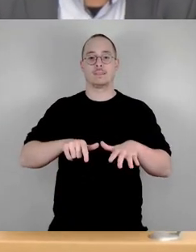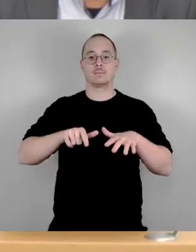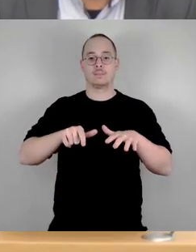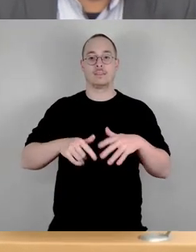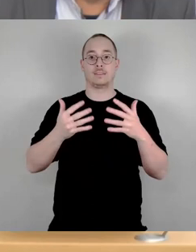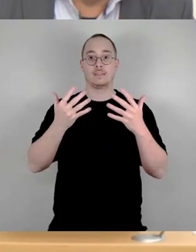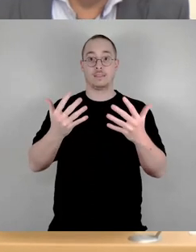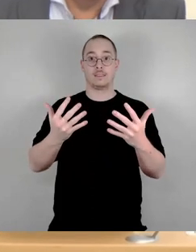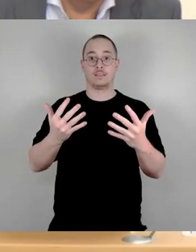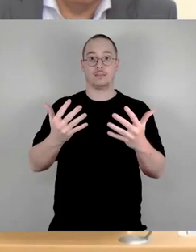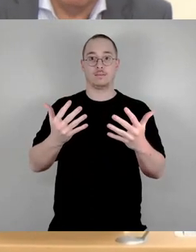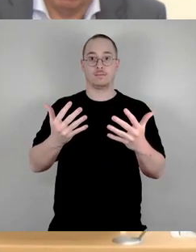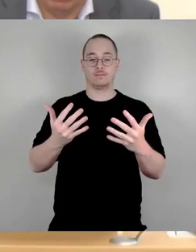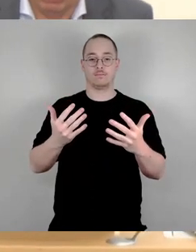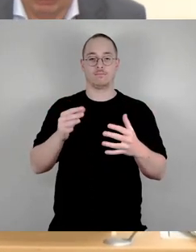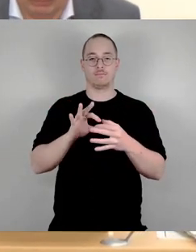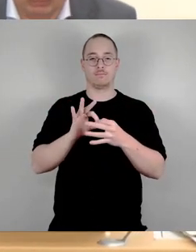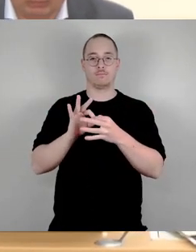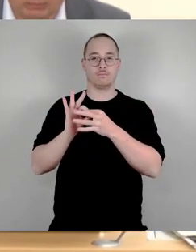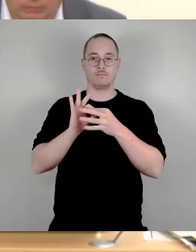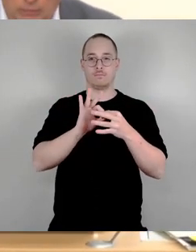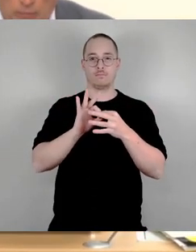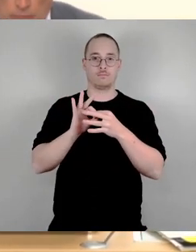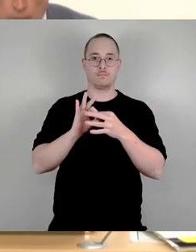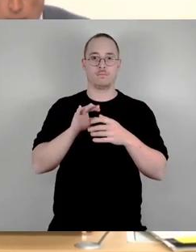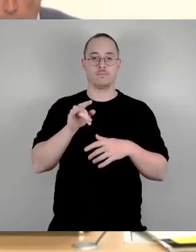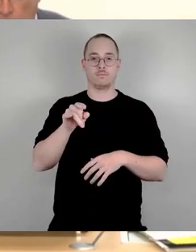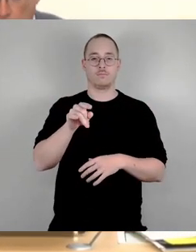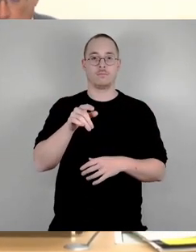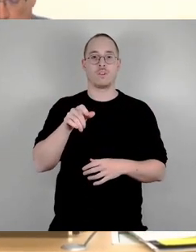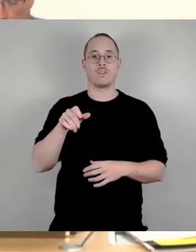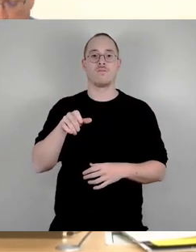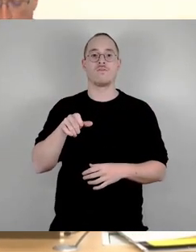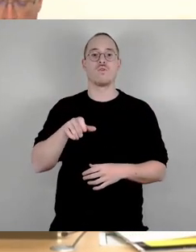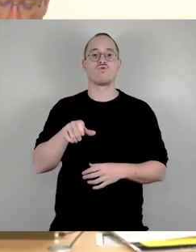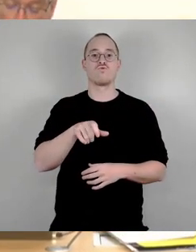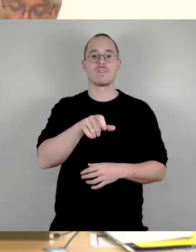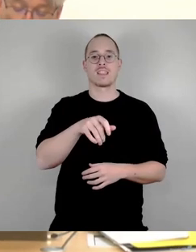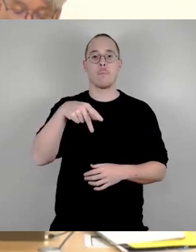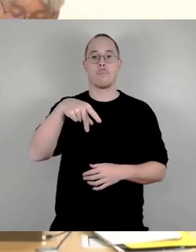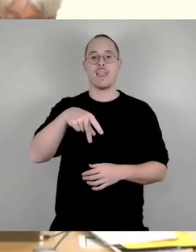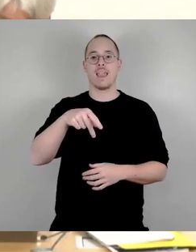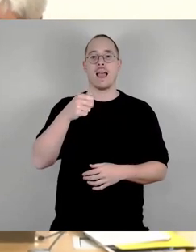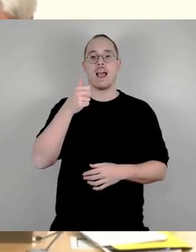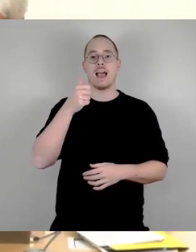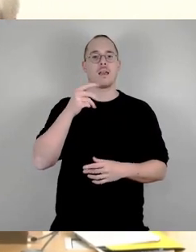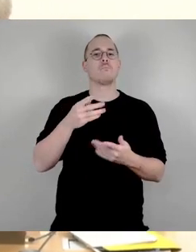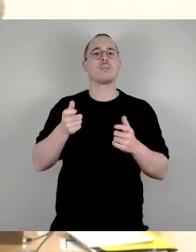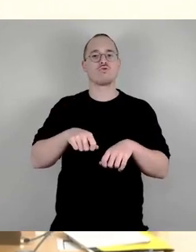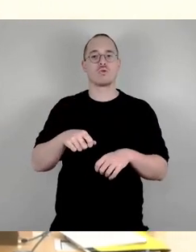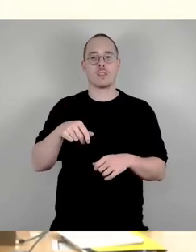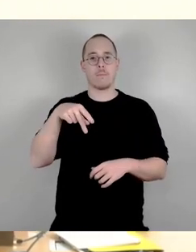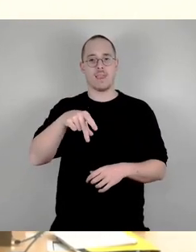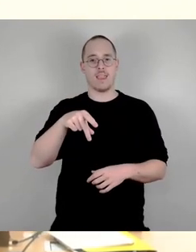Hier geht es um die Aufhebung des Flusses P9121. Dresden soll sich ihre Hafen werden.